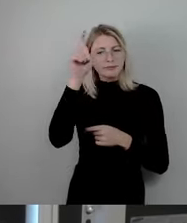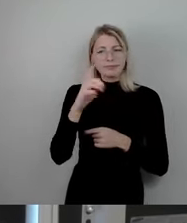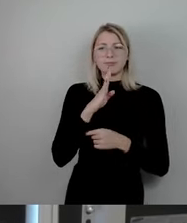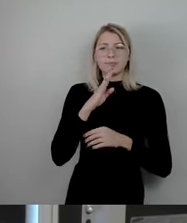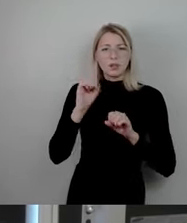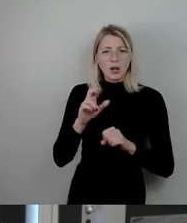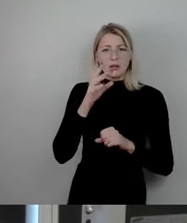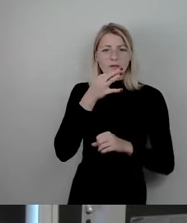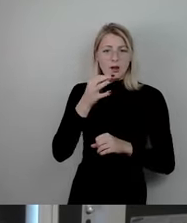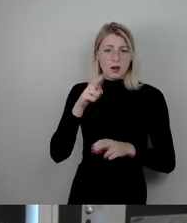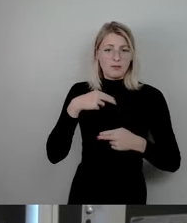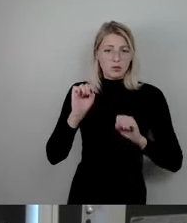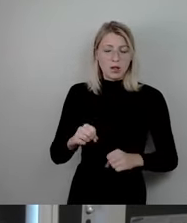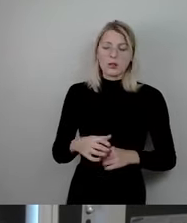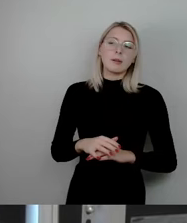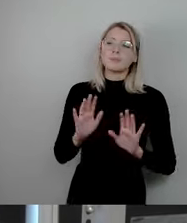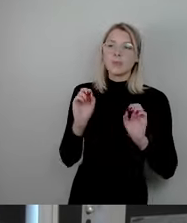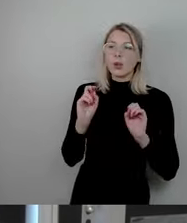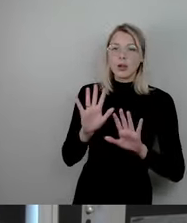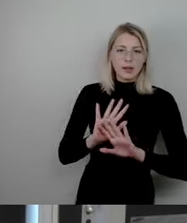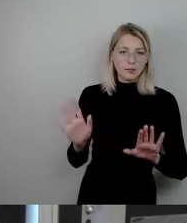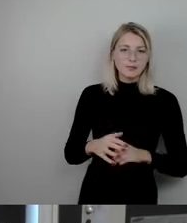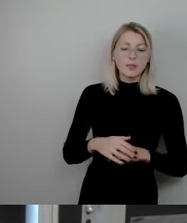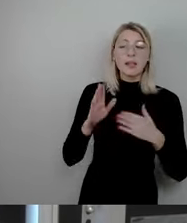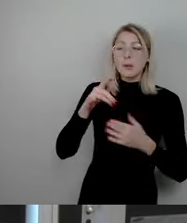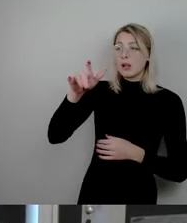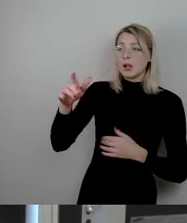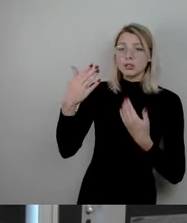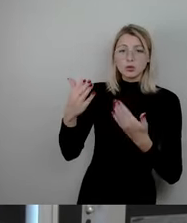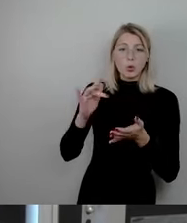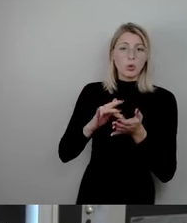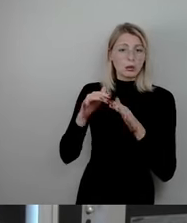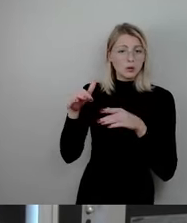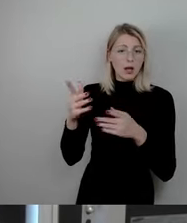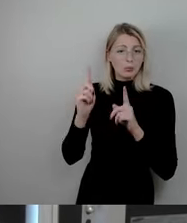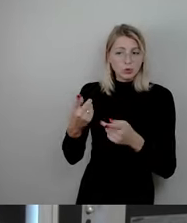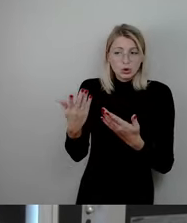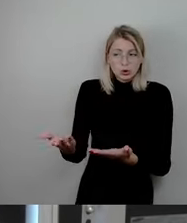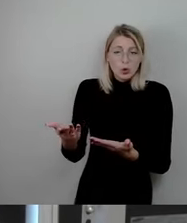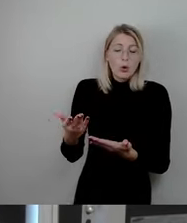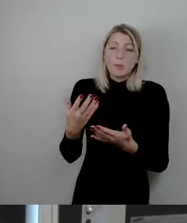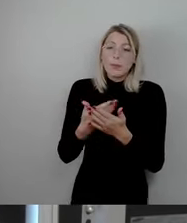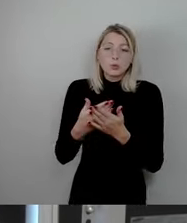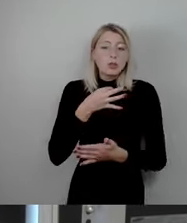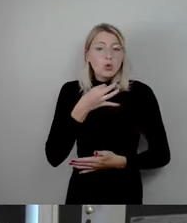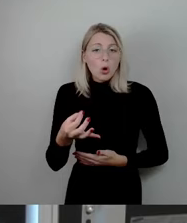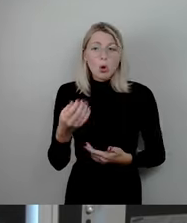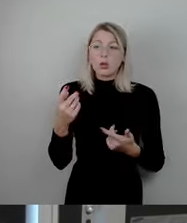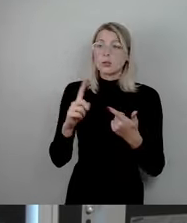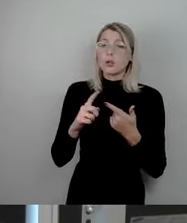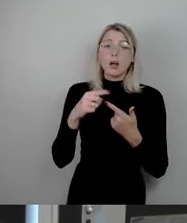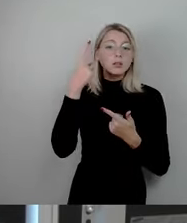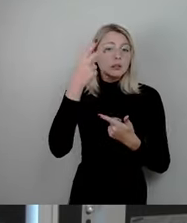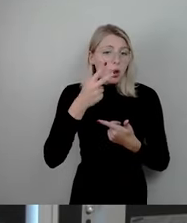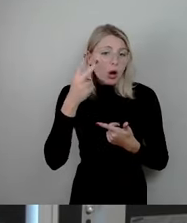Nee. Also, es sind Menschen, die einen Grund haben, das zu tun. Den Grund müssen wir nicht verstehen. Es ist vielleicht Not. Es ist vielleicht, wir sagen Sorge, den nächsten